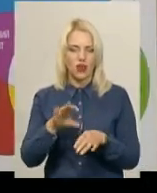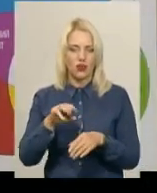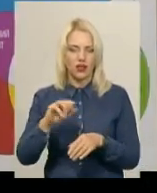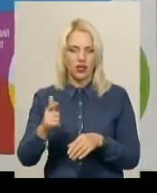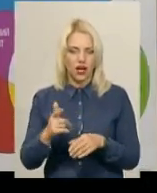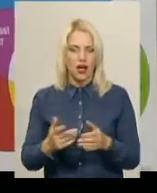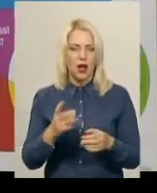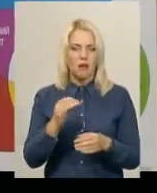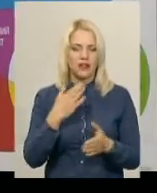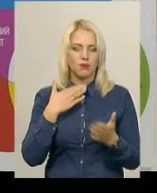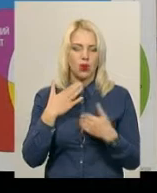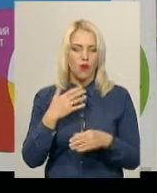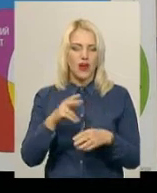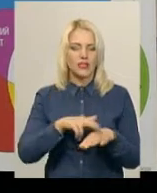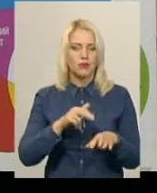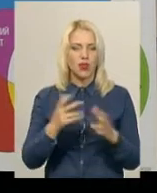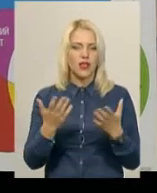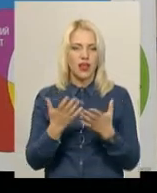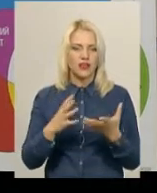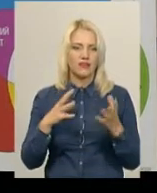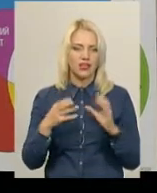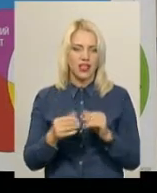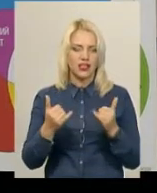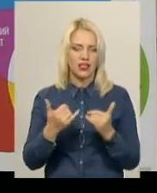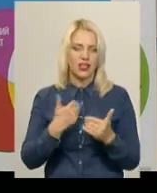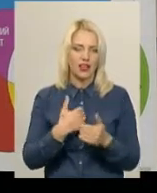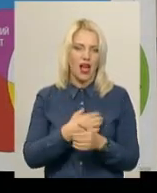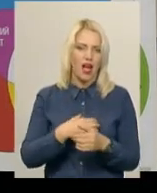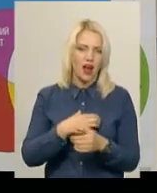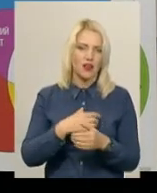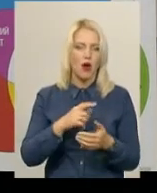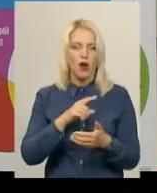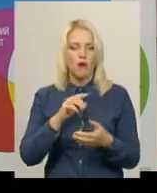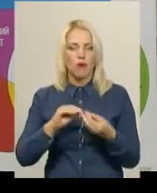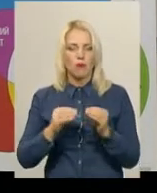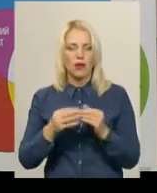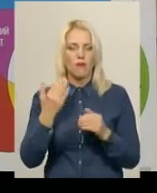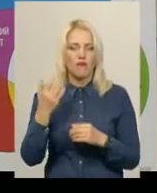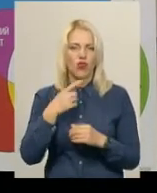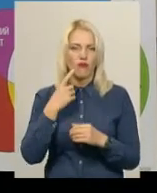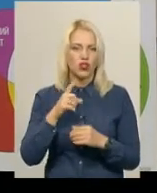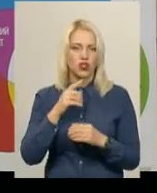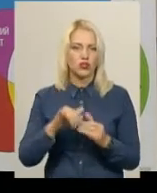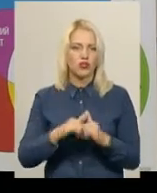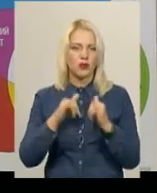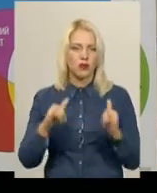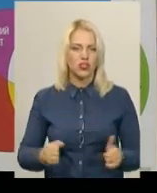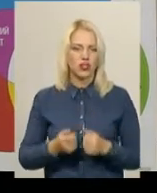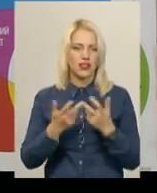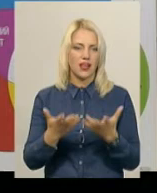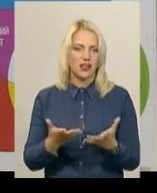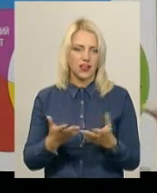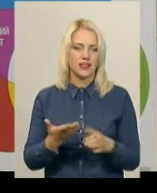поліцейськими ми в них запитували, які загалі є нагальні такі проблеми. Вони говорили, що дуже збільшилася кількість